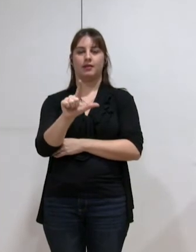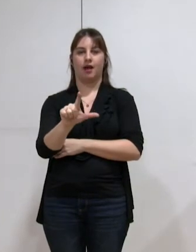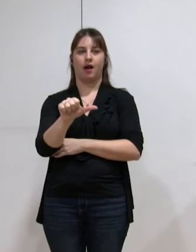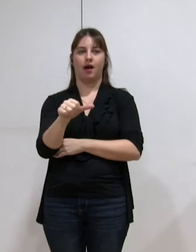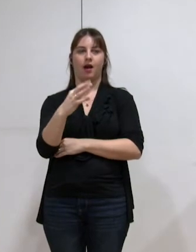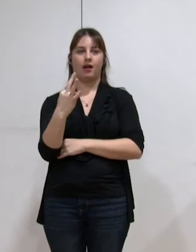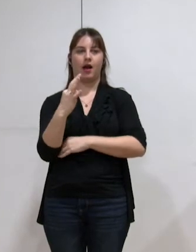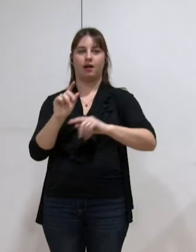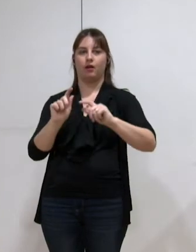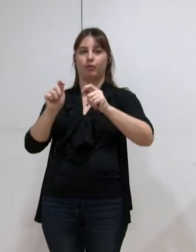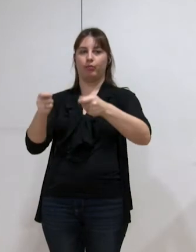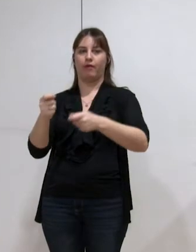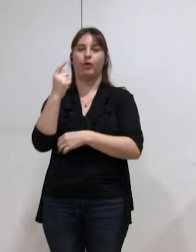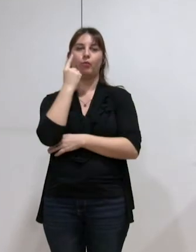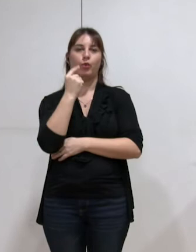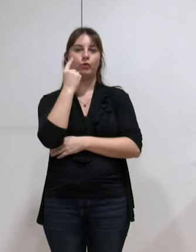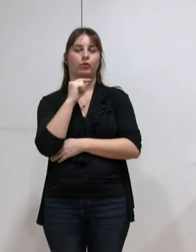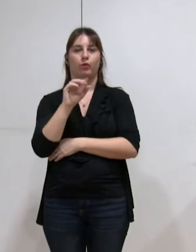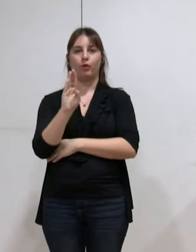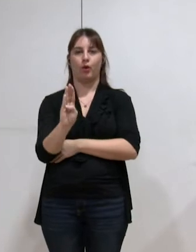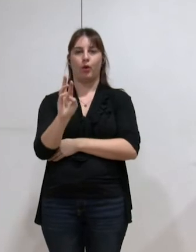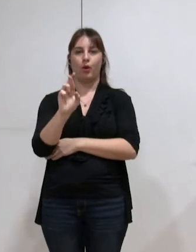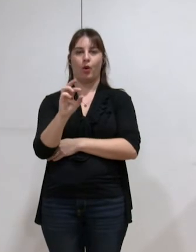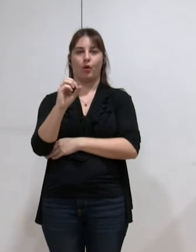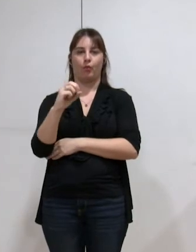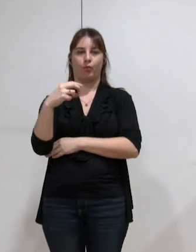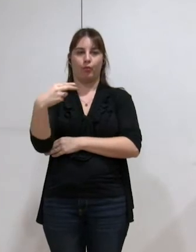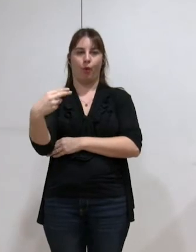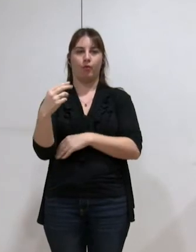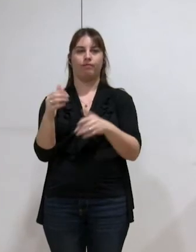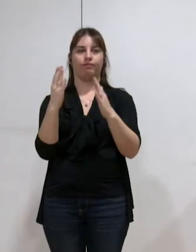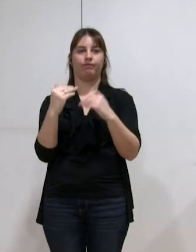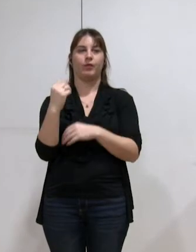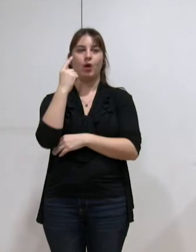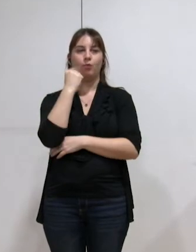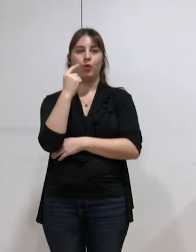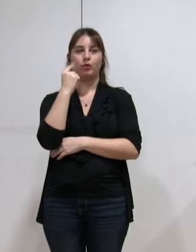Pierre Meriot donne pouvoir à Mme Bernard pour la soirée. Yann Mongaburu.